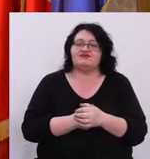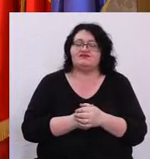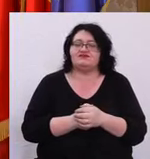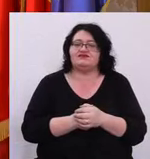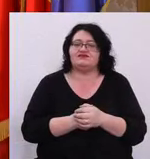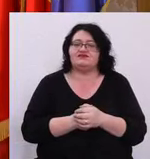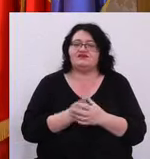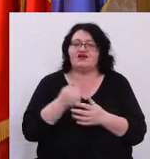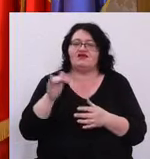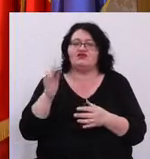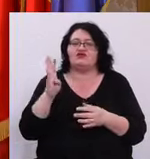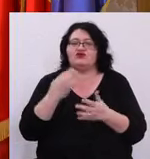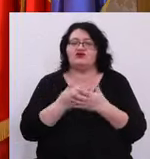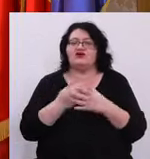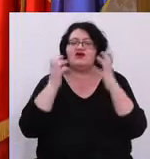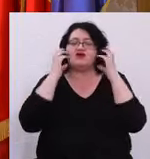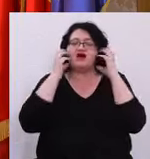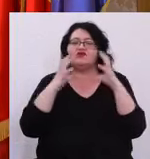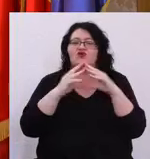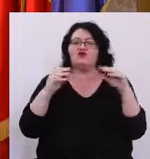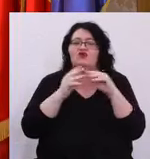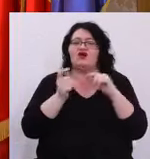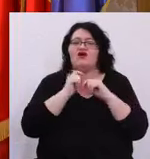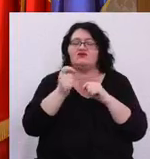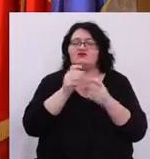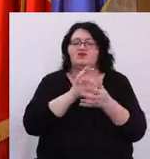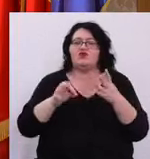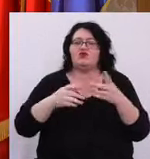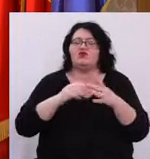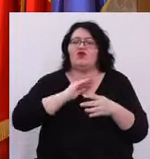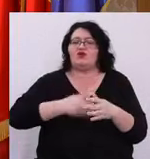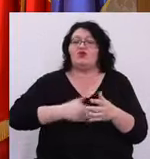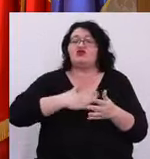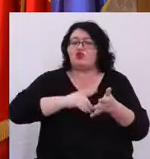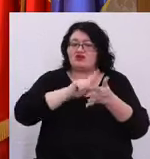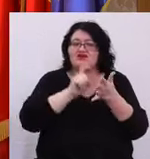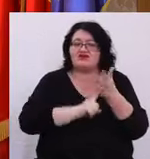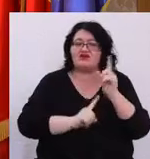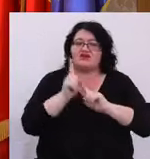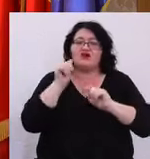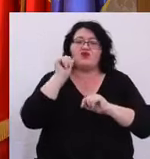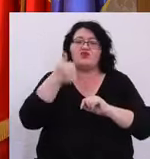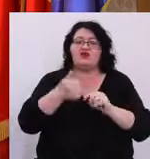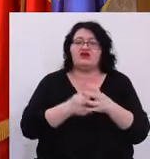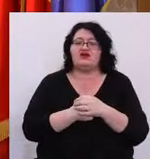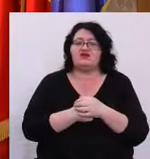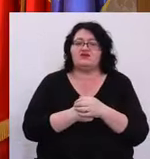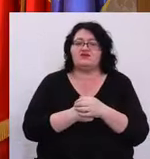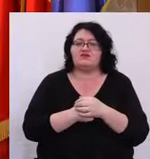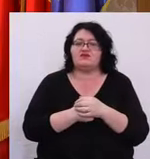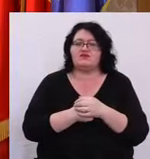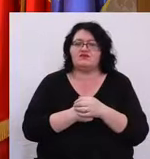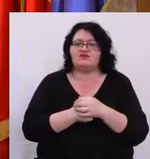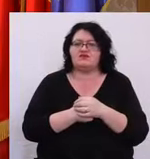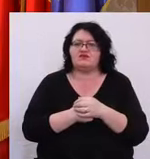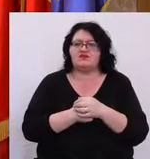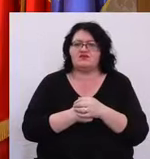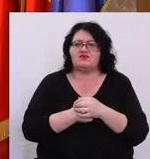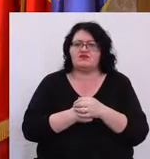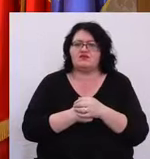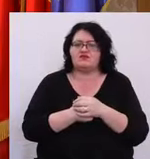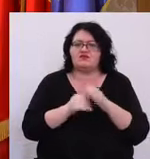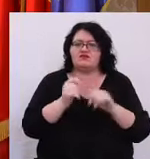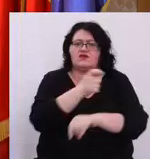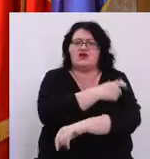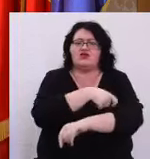Alina Bușancă, sunt de la Radio România Actualități Domnule primar, aș vrea să vă întreb Dacă mâine în Comitetul pentru Situații de